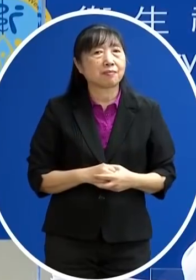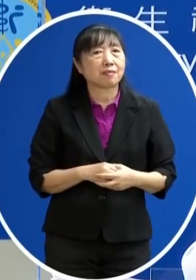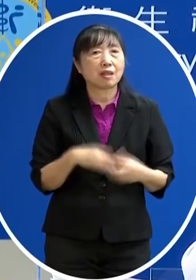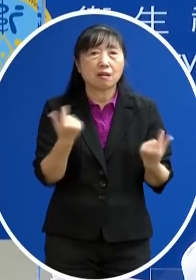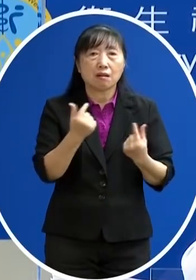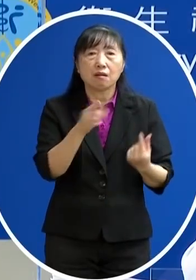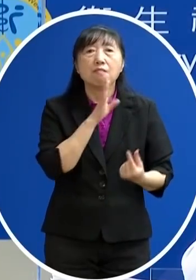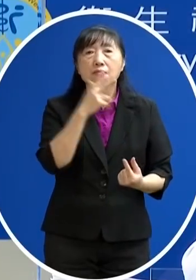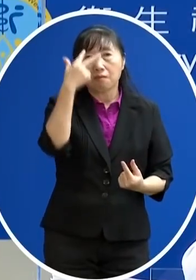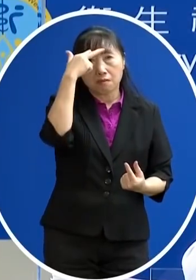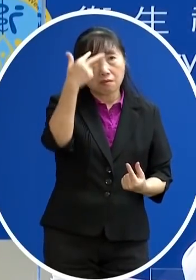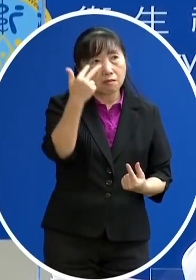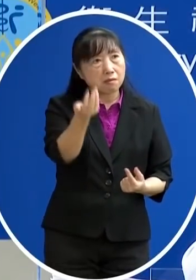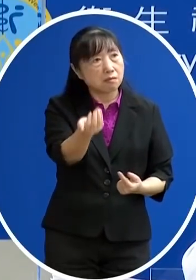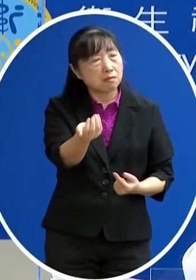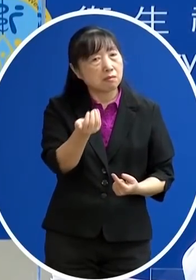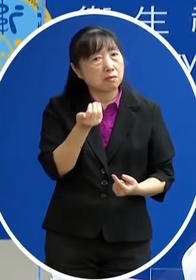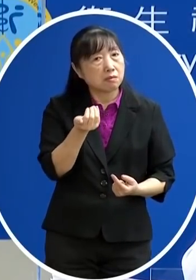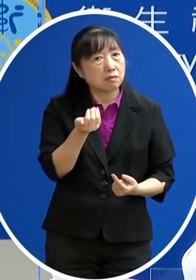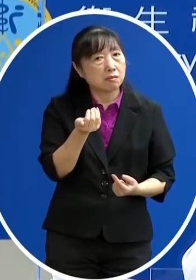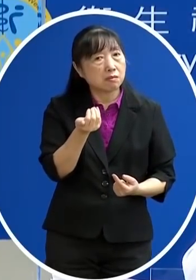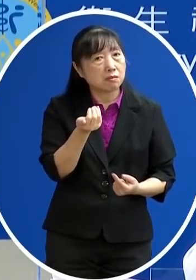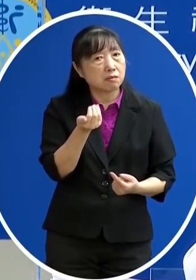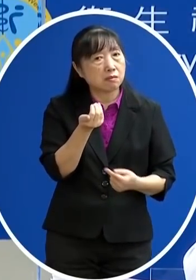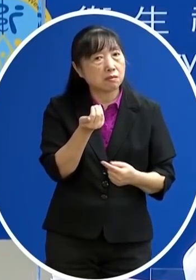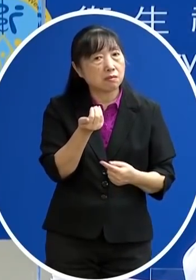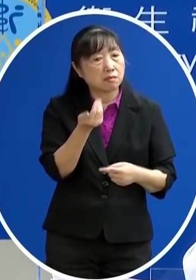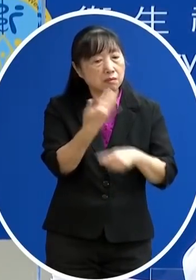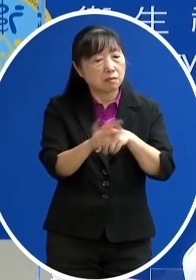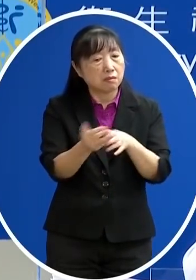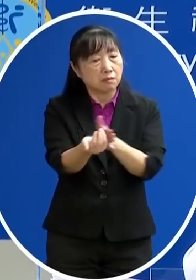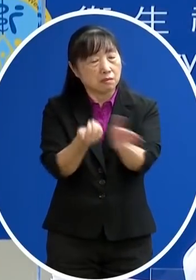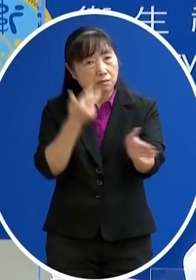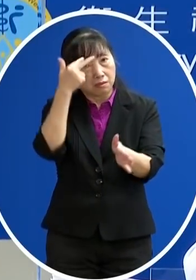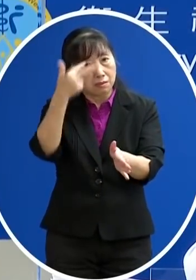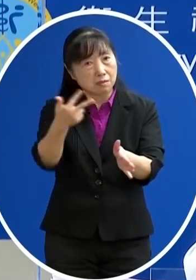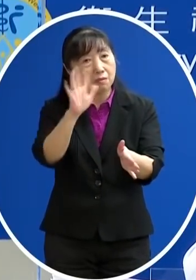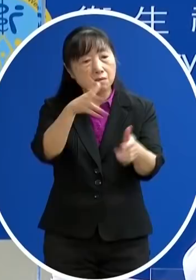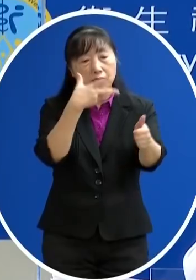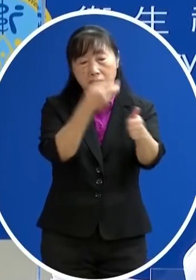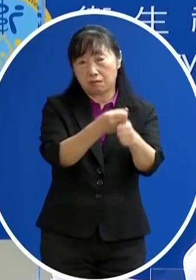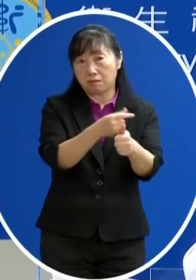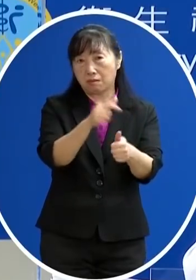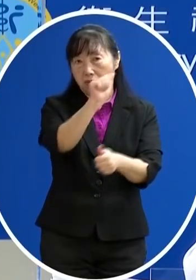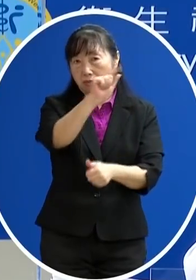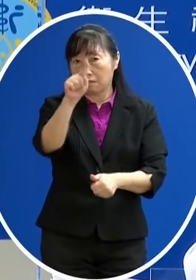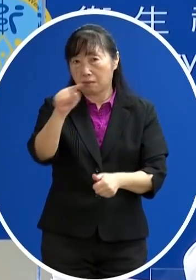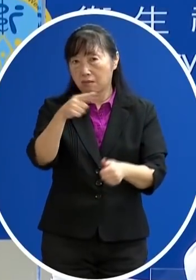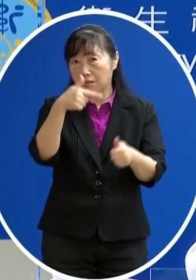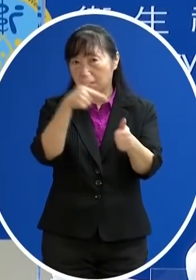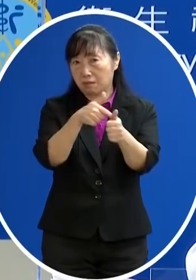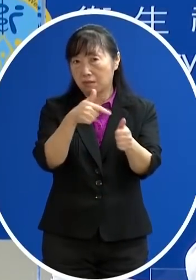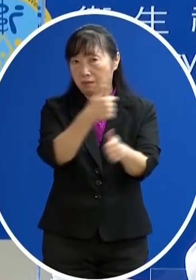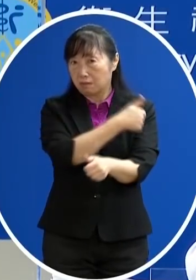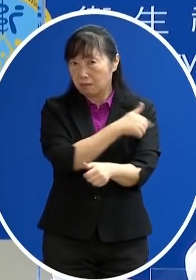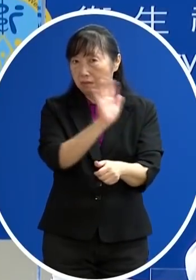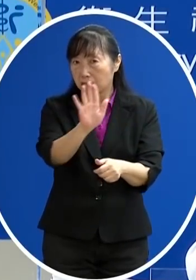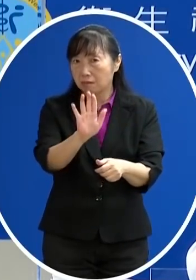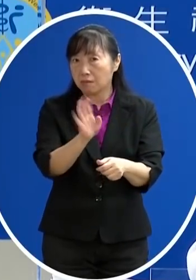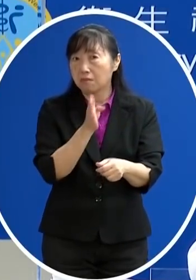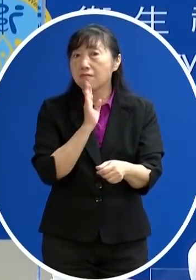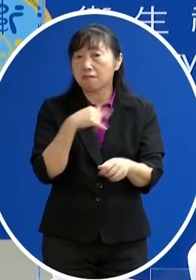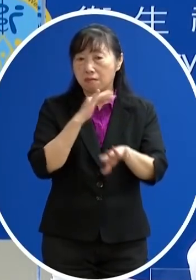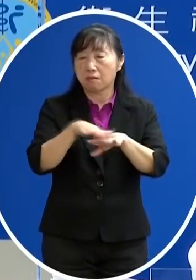7天前就是死亡前 7天前有接種過AZ疫苗那這個部分我們會再